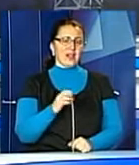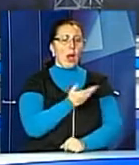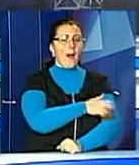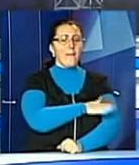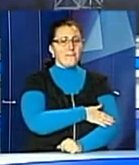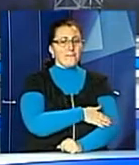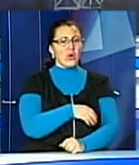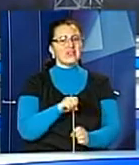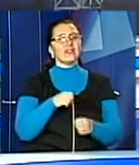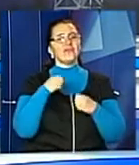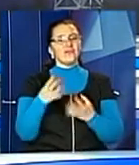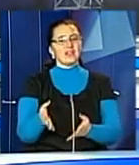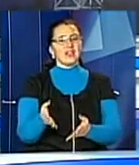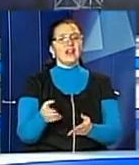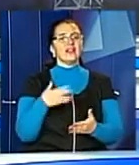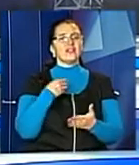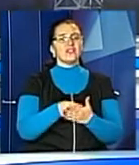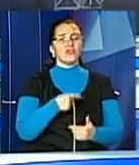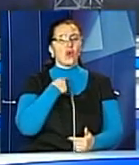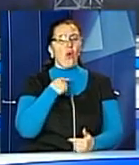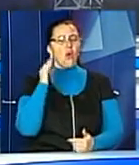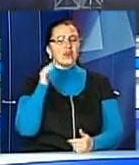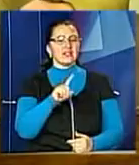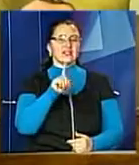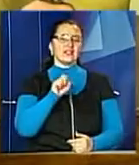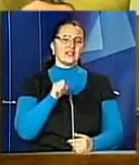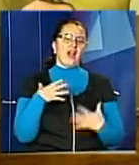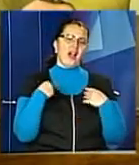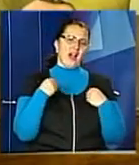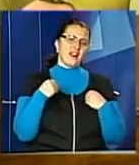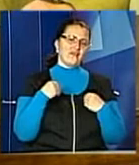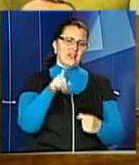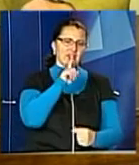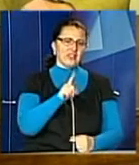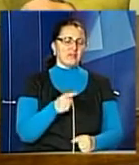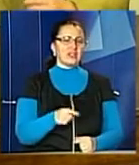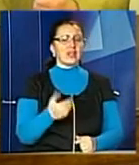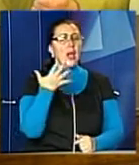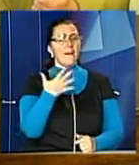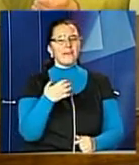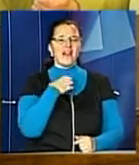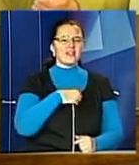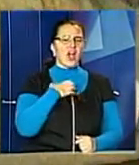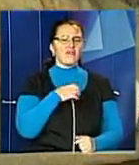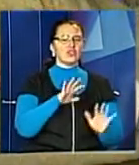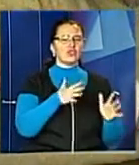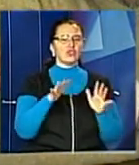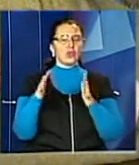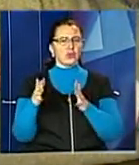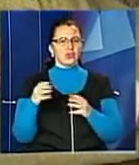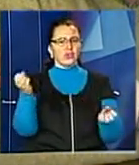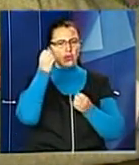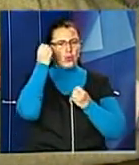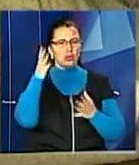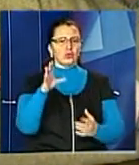української культури. Впродовж останнього тижня тривало змагання поміж п'ятьма найважливішими подіями 2016 року у